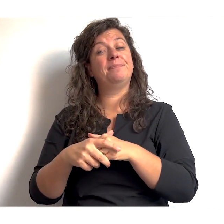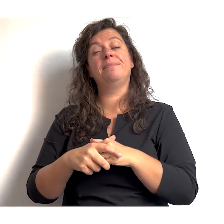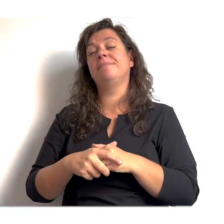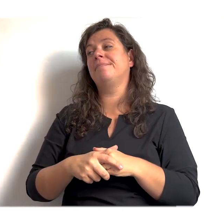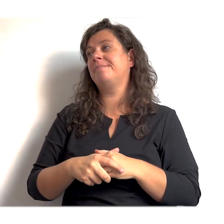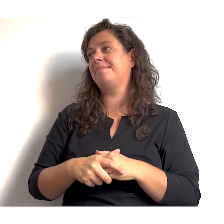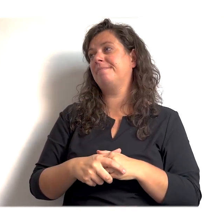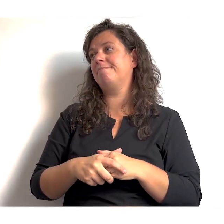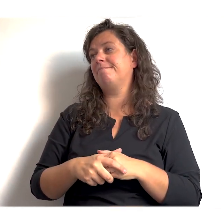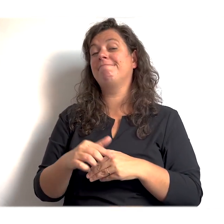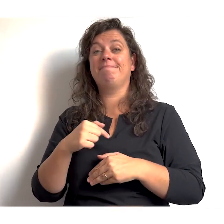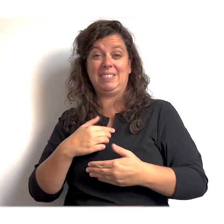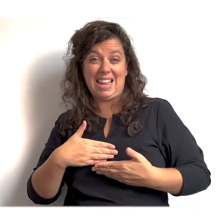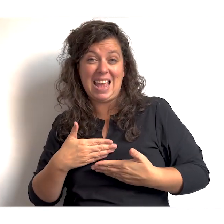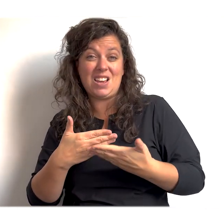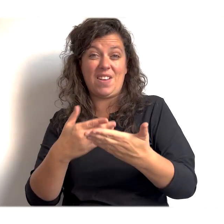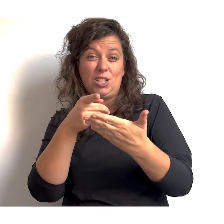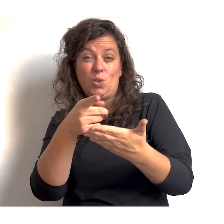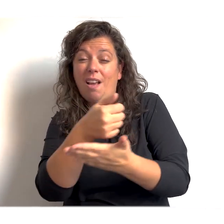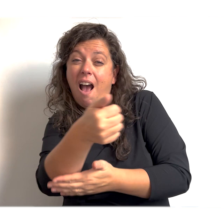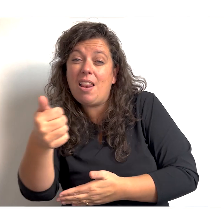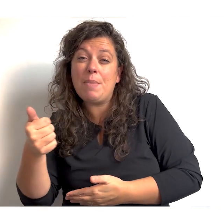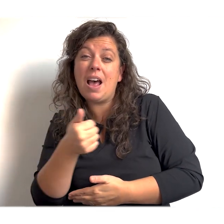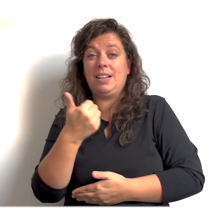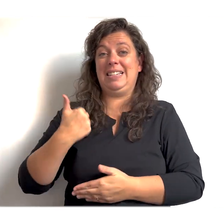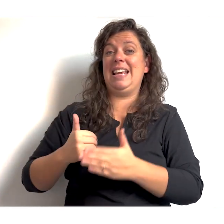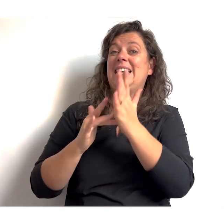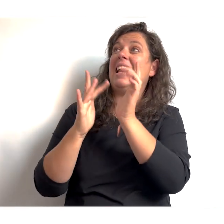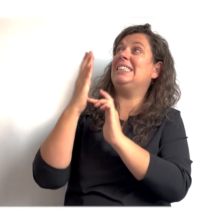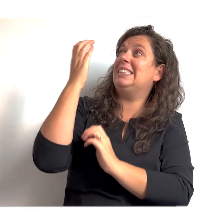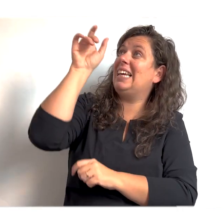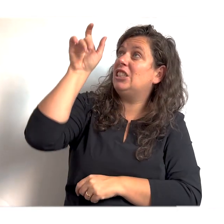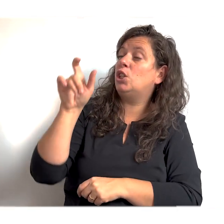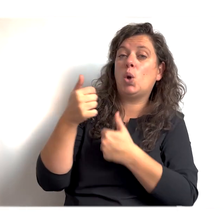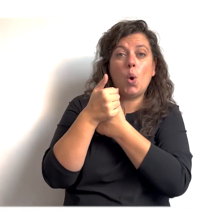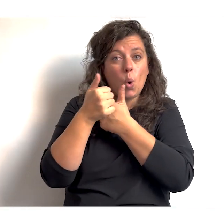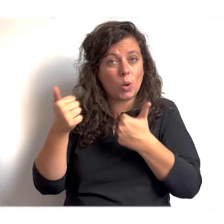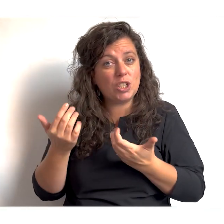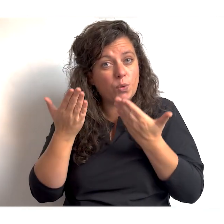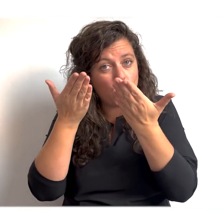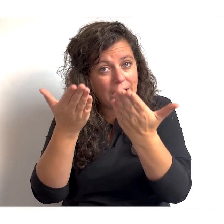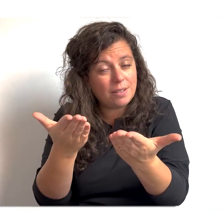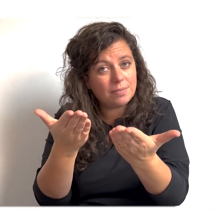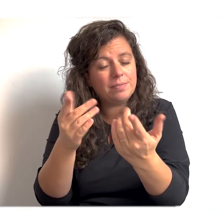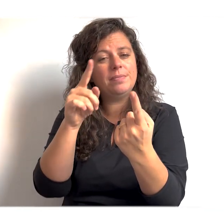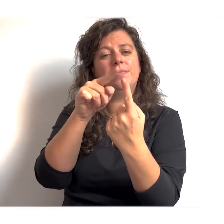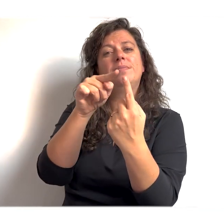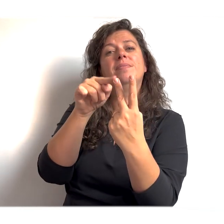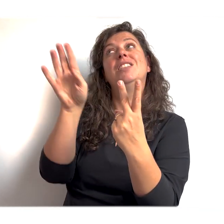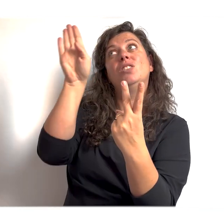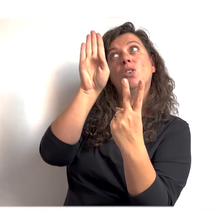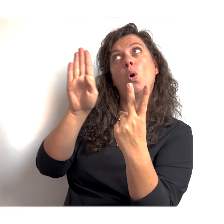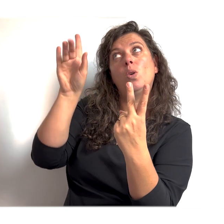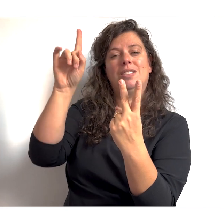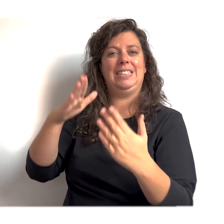Ik wens jullie allemaal toe dat de Heer Jezus Christus goed voor jullie is. Dat God jullie zijn liefde